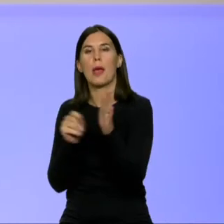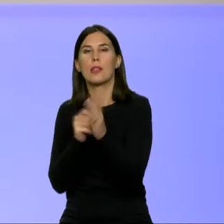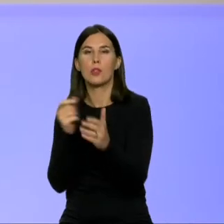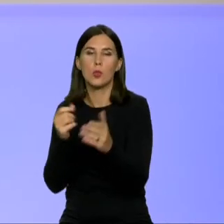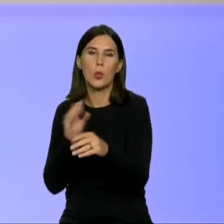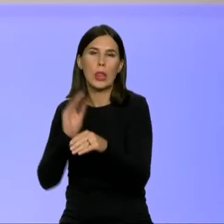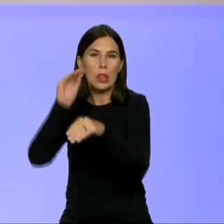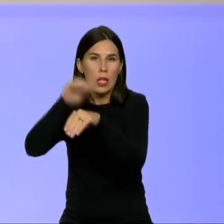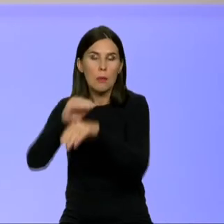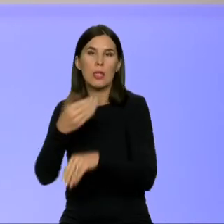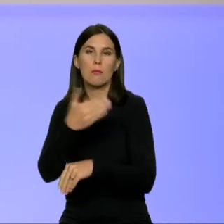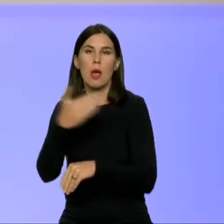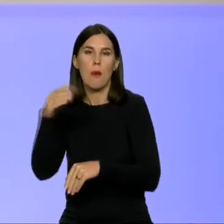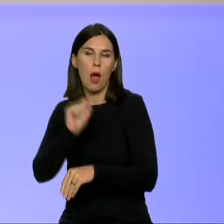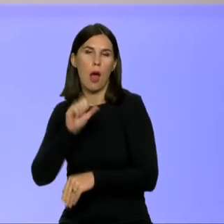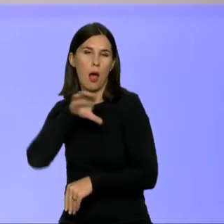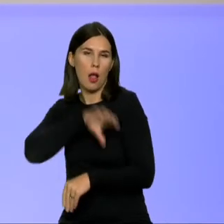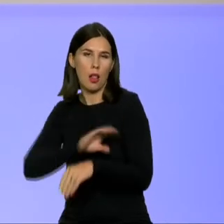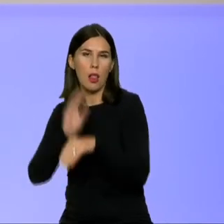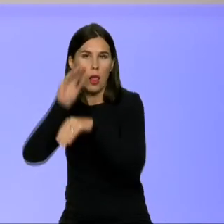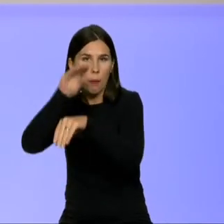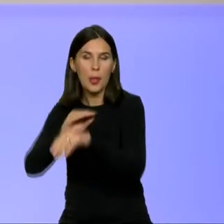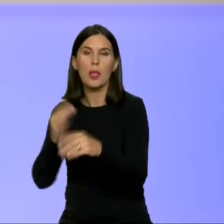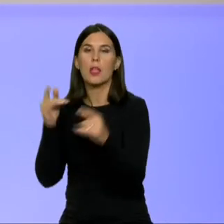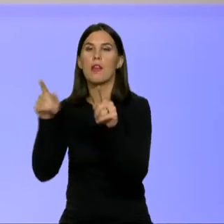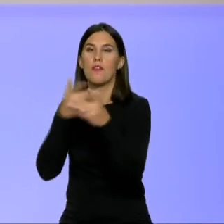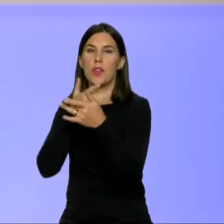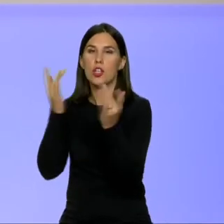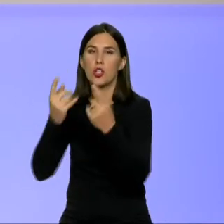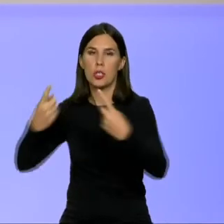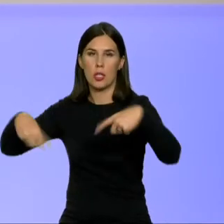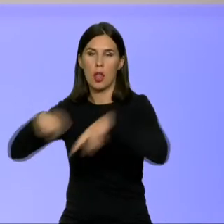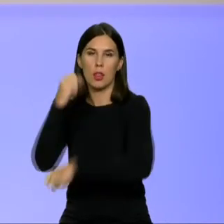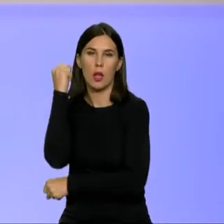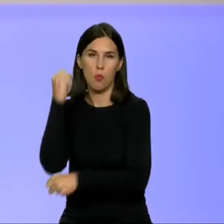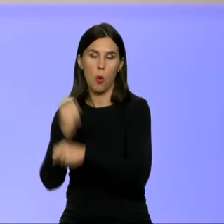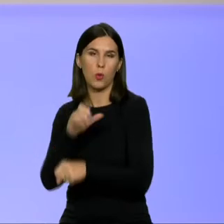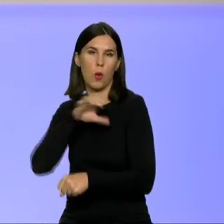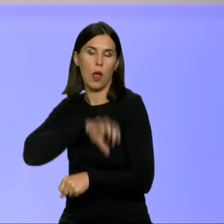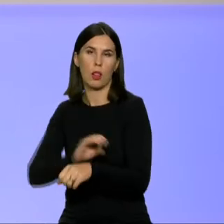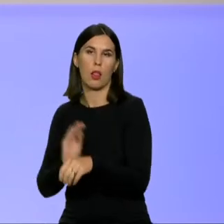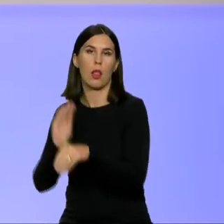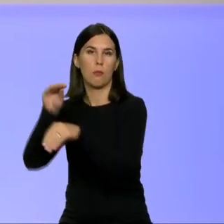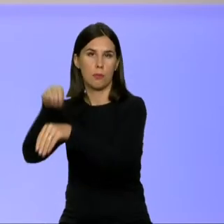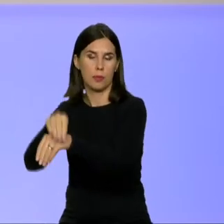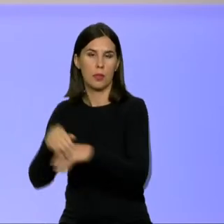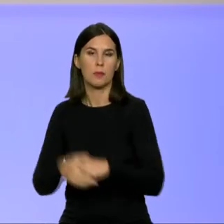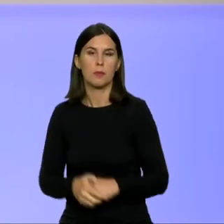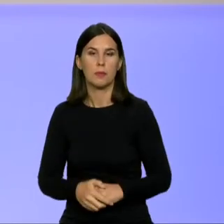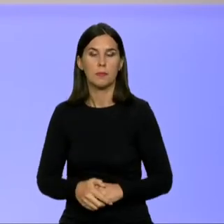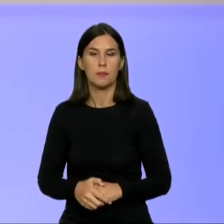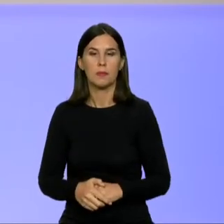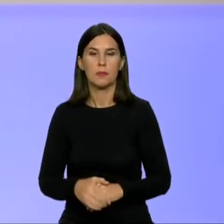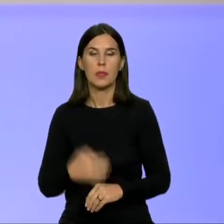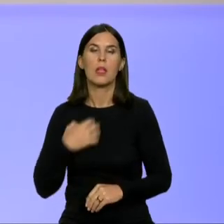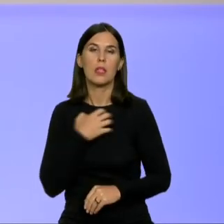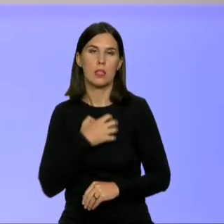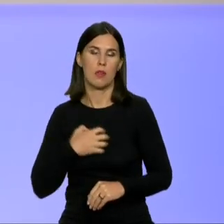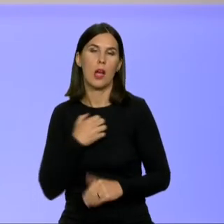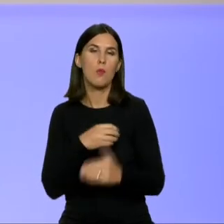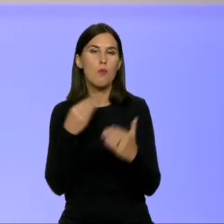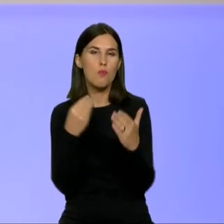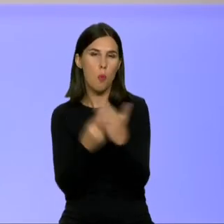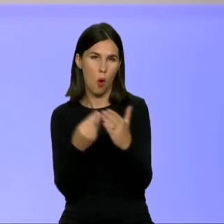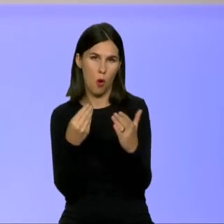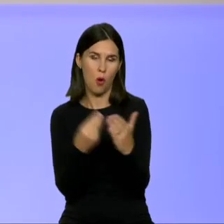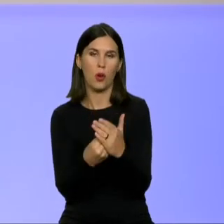algos didinimas ir viešo sektoriaus darbuotojų atlyginimo didinimas. Kalbant apie mokesčius, labai svarbu užtikrinti mokestinės aplinkos stabilumą, reiškiai